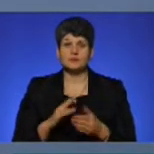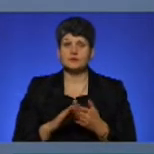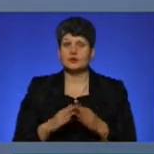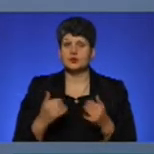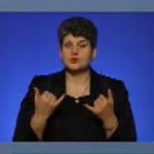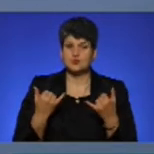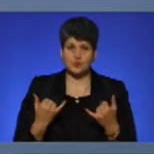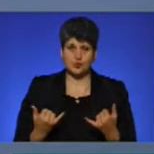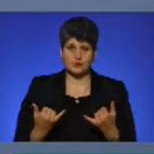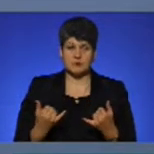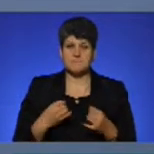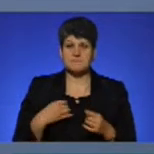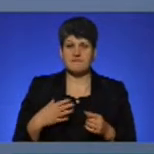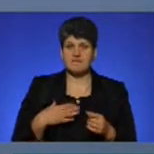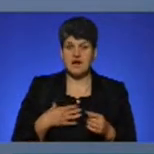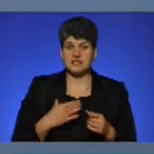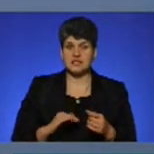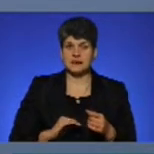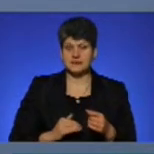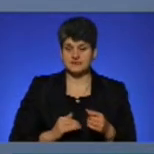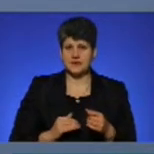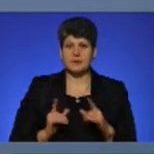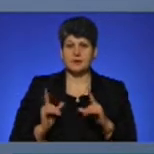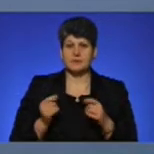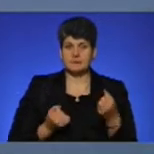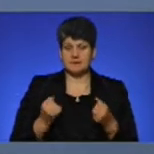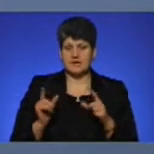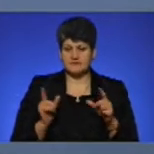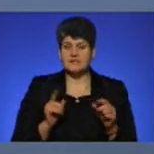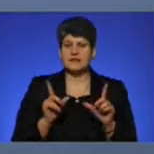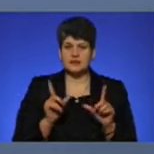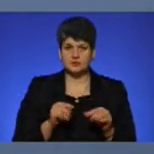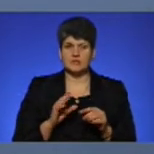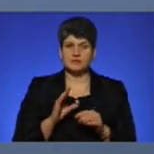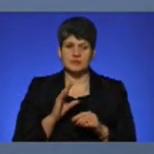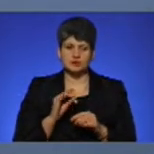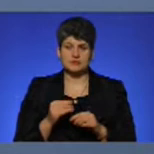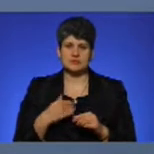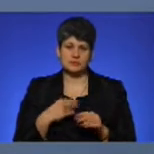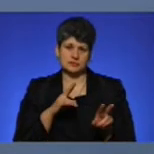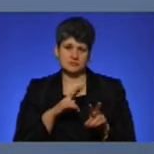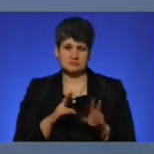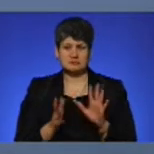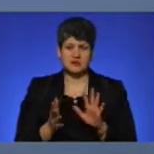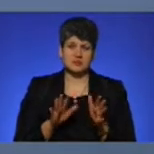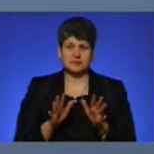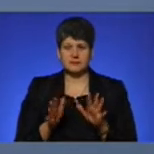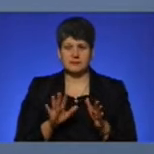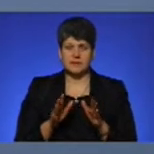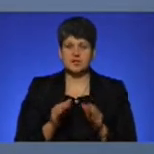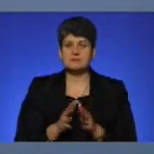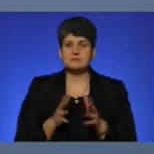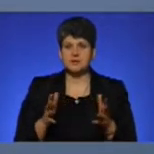-таки приватні перевізники виїжджають на маршрути. За моїми спостереженнями, більш-менш, навіть, збільшилась